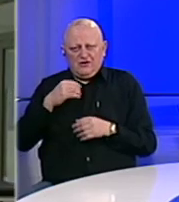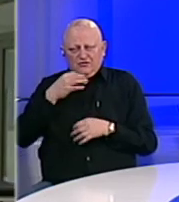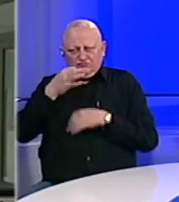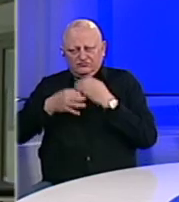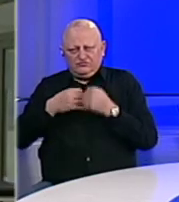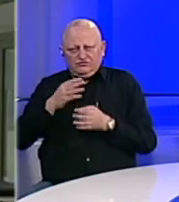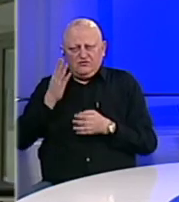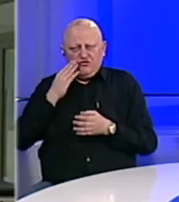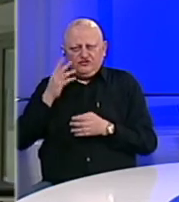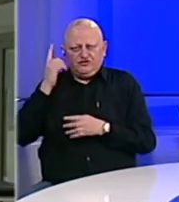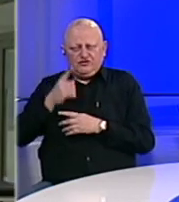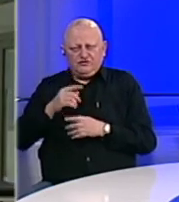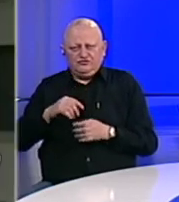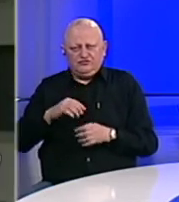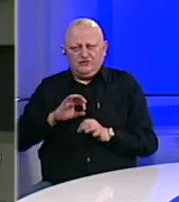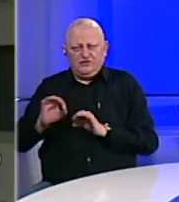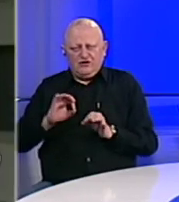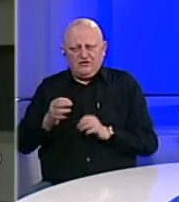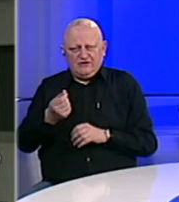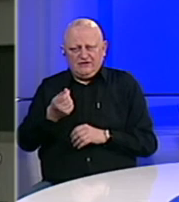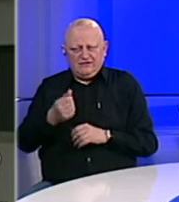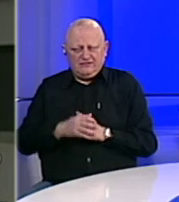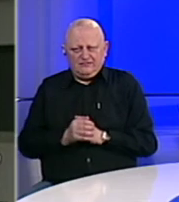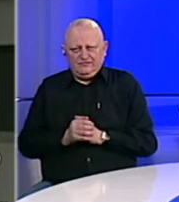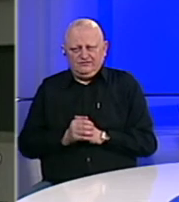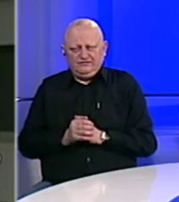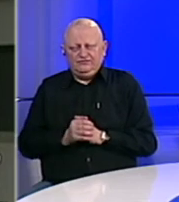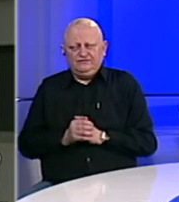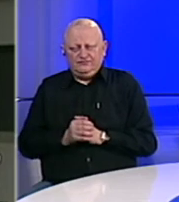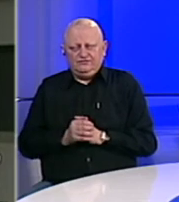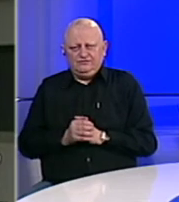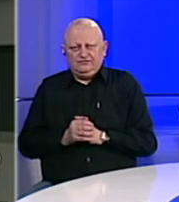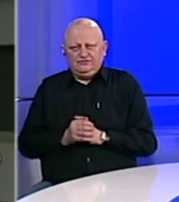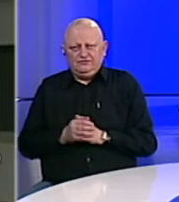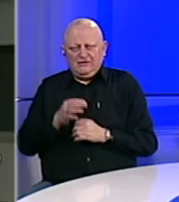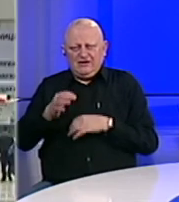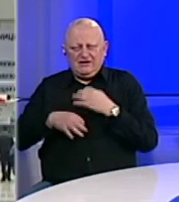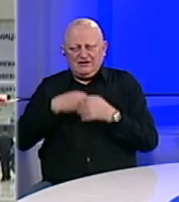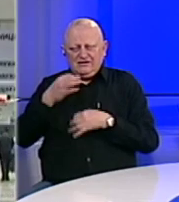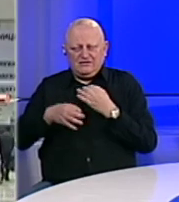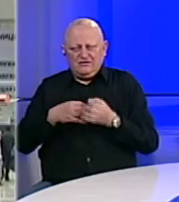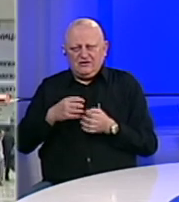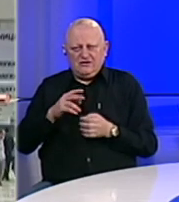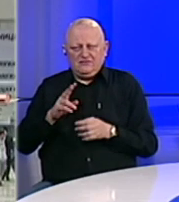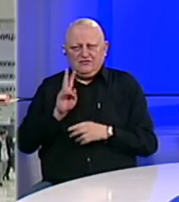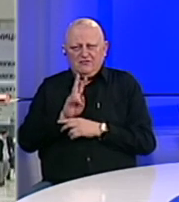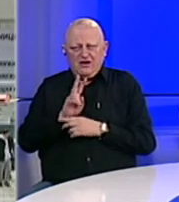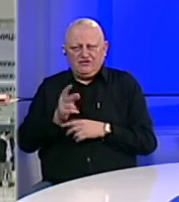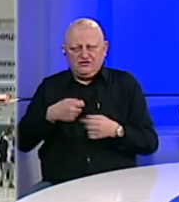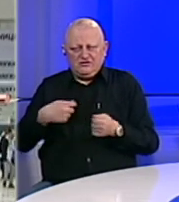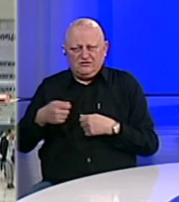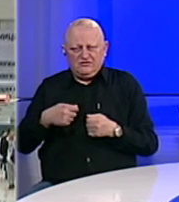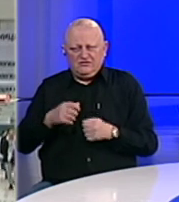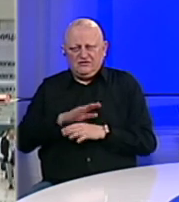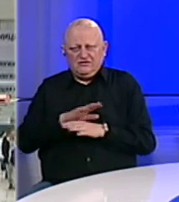uredbe Vlade Republike Srpske o reguliranju cijena. Iz inspektorata su skrenuli pažnju trgovcima